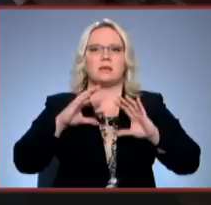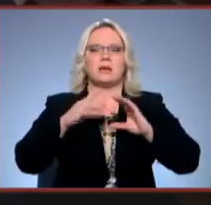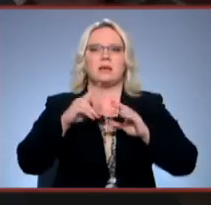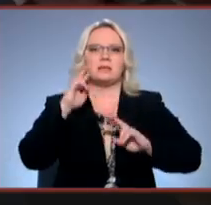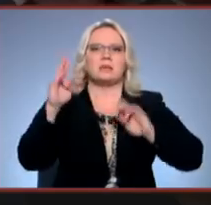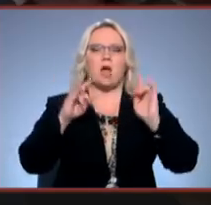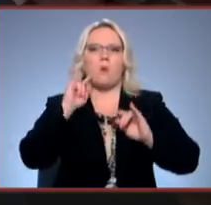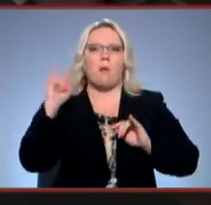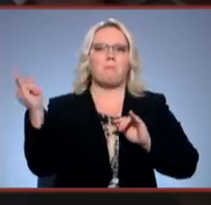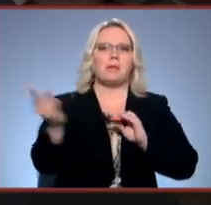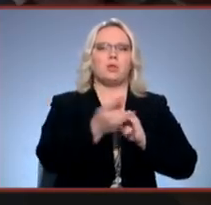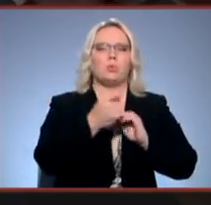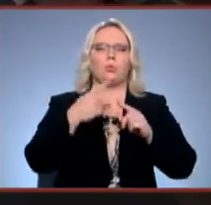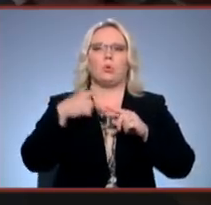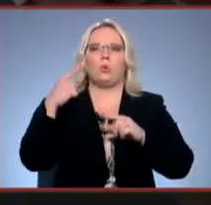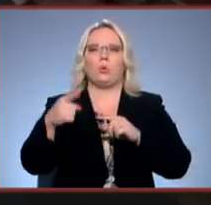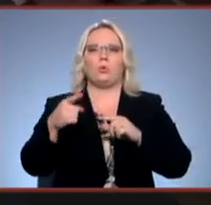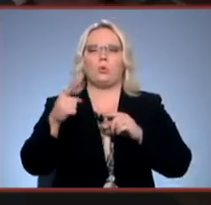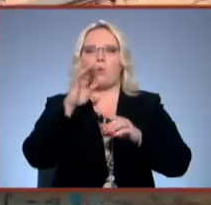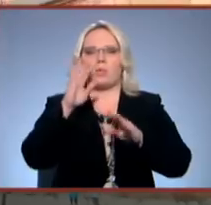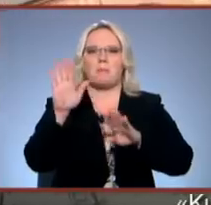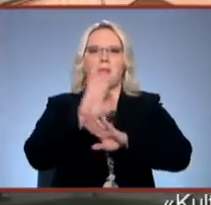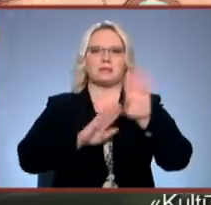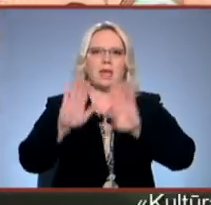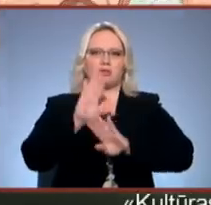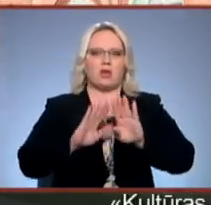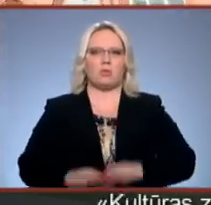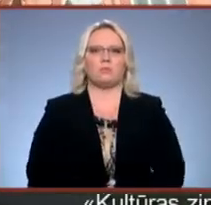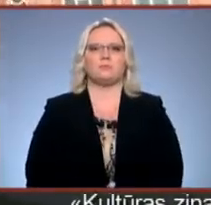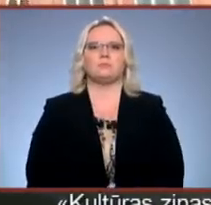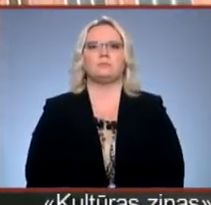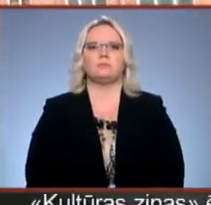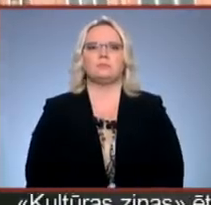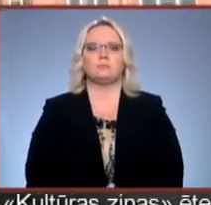amplitūdu modulāciju, interferenciju un maskēšanu. Madarudzīt Mārtiņš Šaumis, Latvijas televīzija.